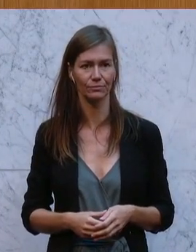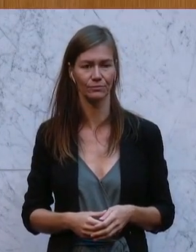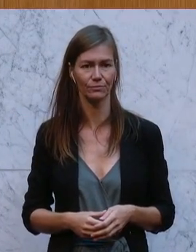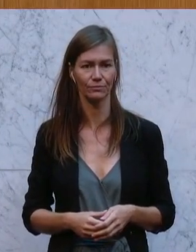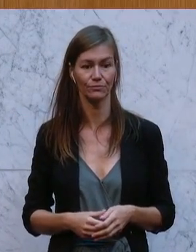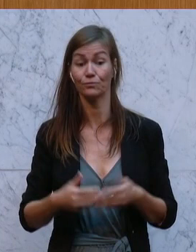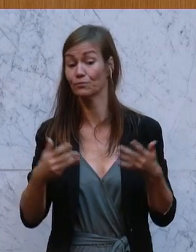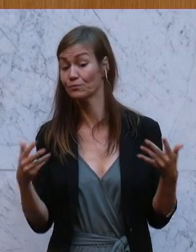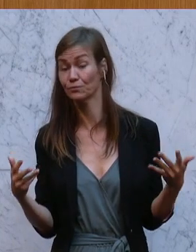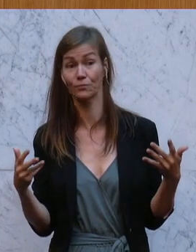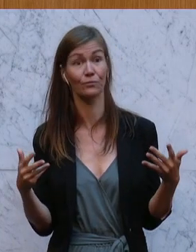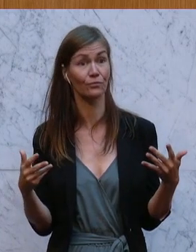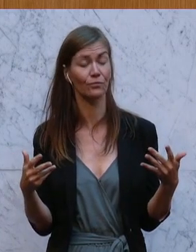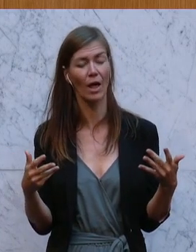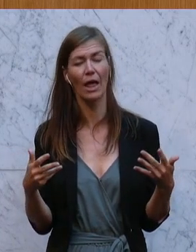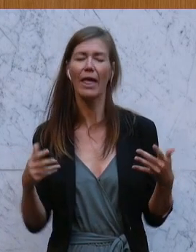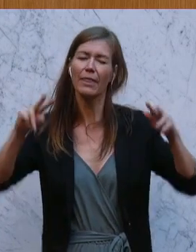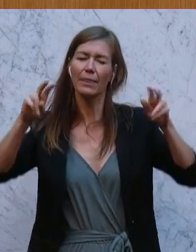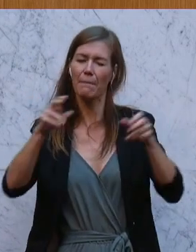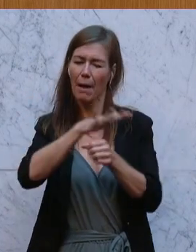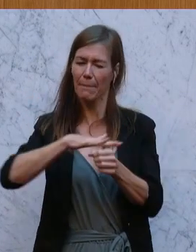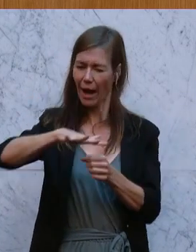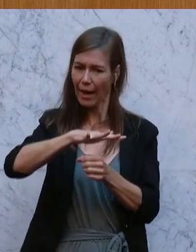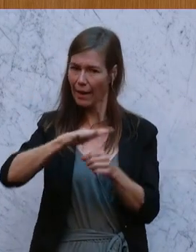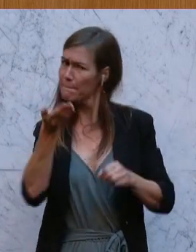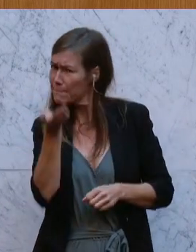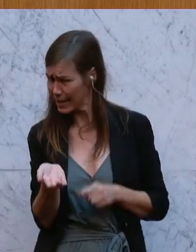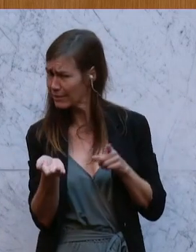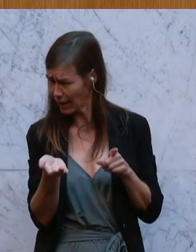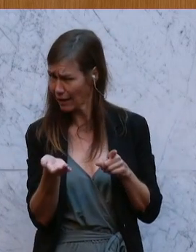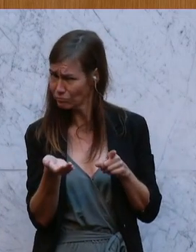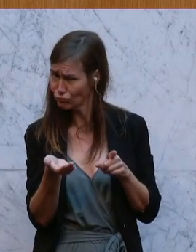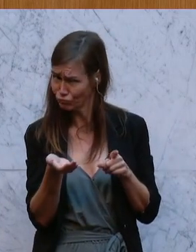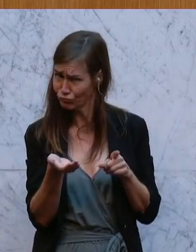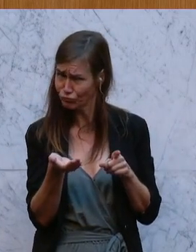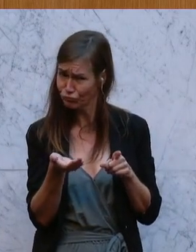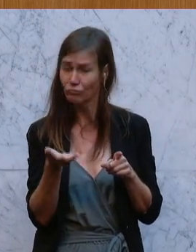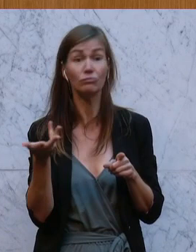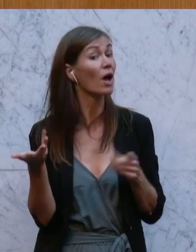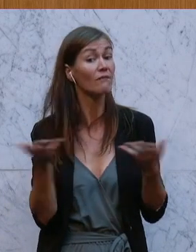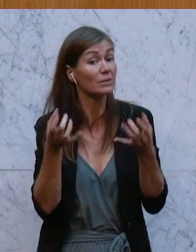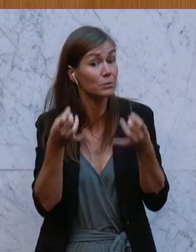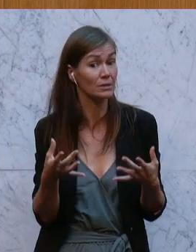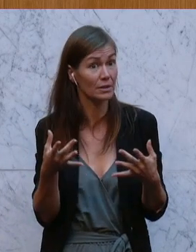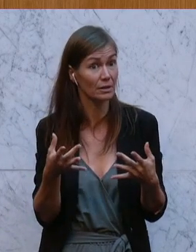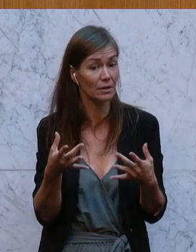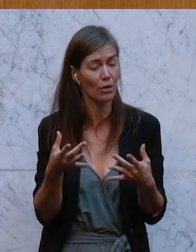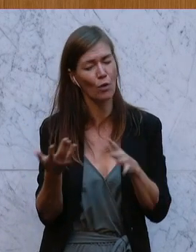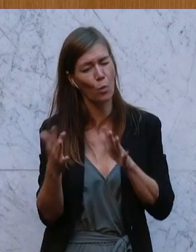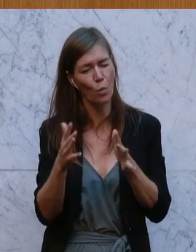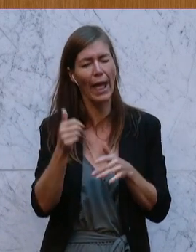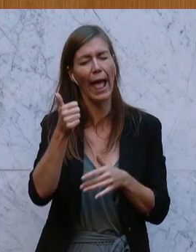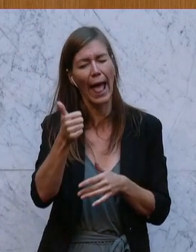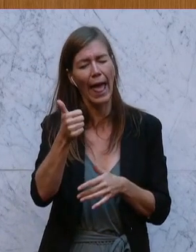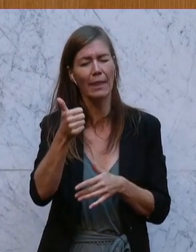Schauen wir uns den Bereich der Mieten an. Wir haben bereits vor gut eineinhalb Jahren